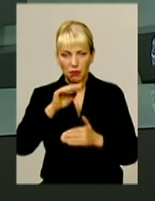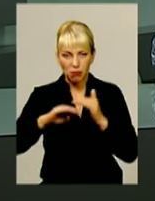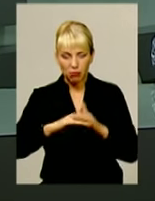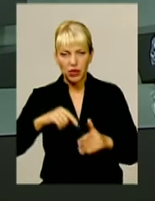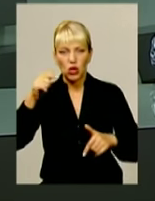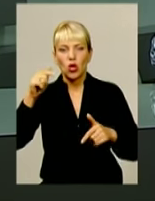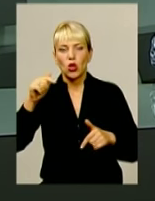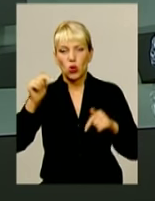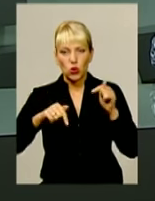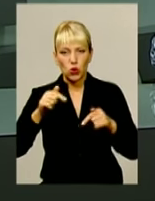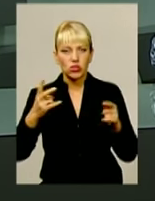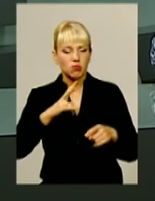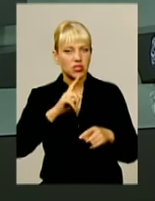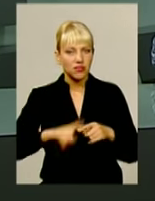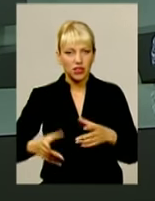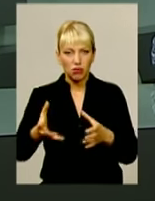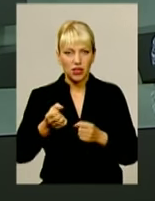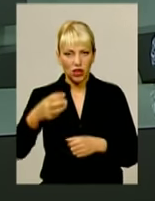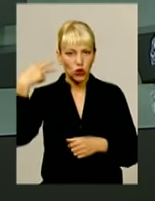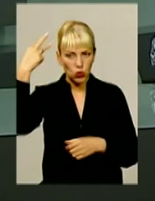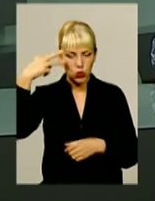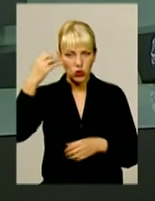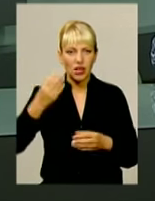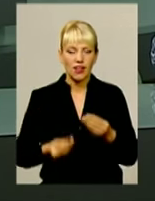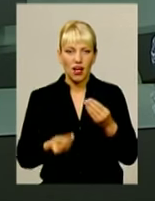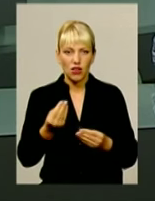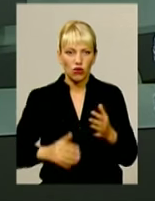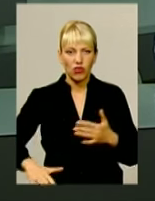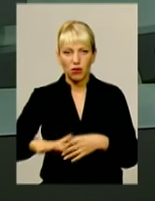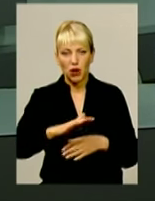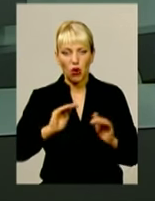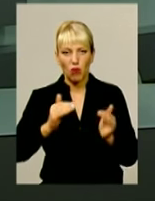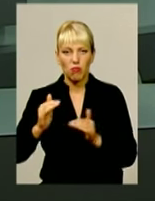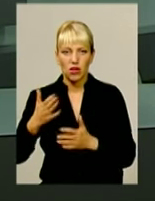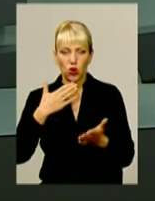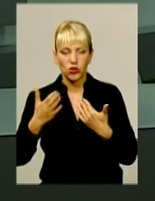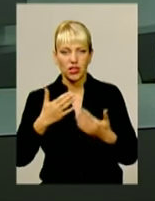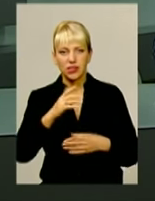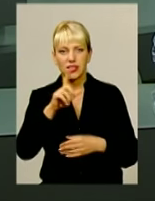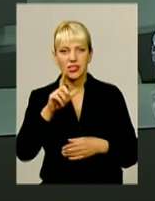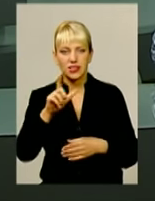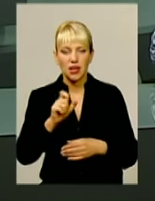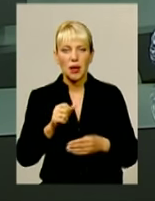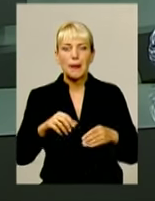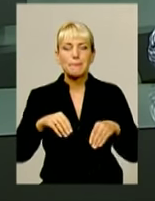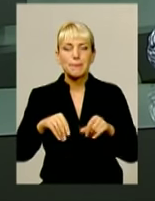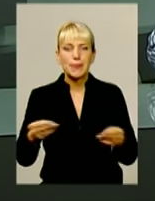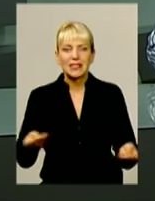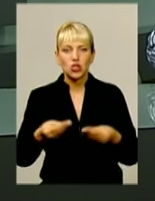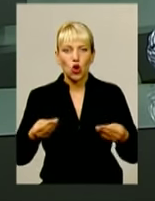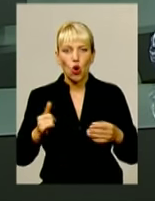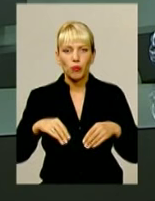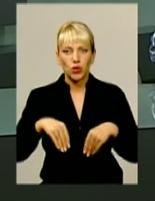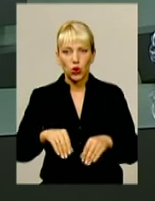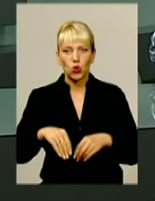швидше прийняти душ. На ігрових майданчиках обмежити контакт дітей із піском і ґрунтом. У рази нині